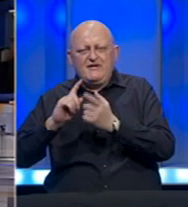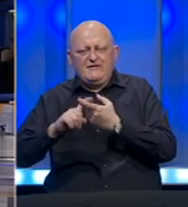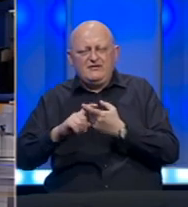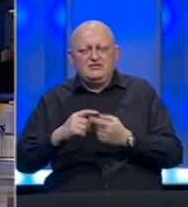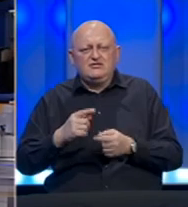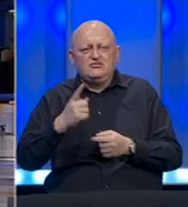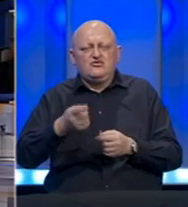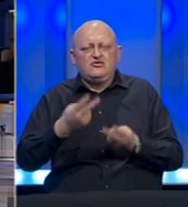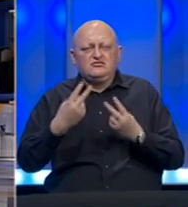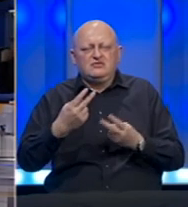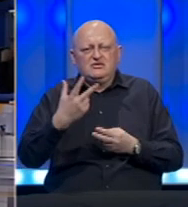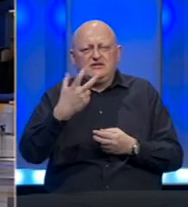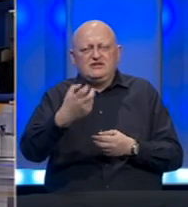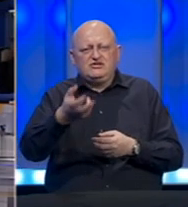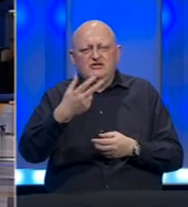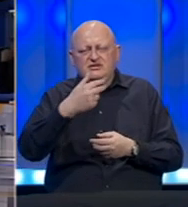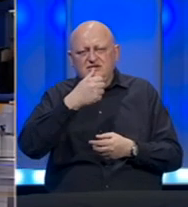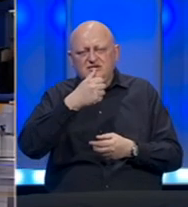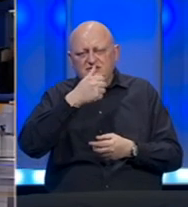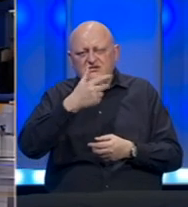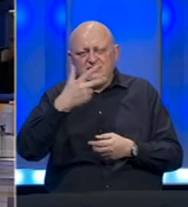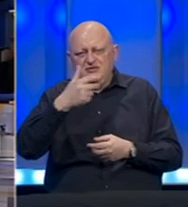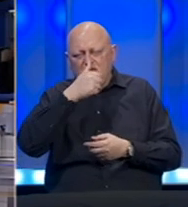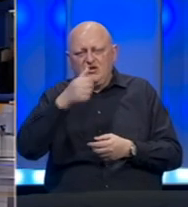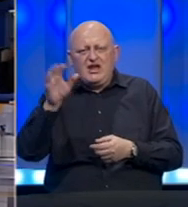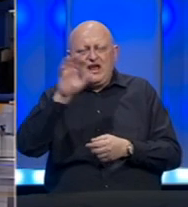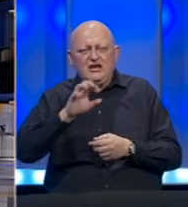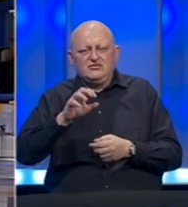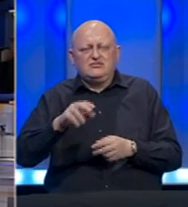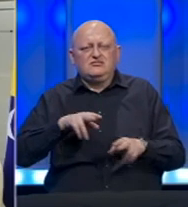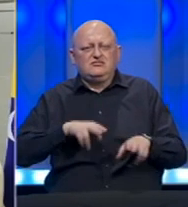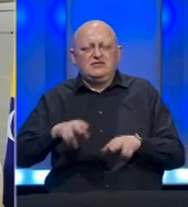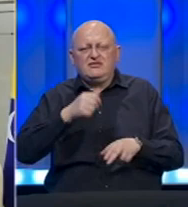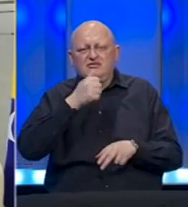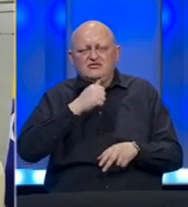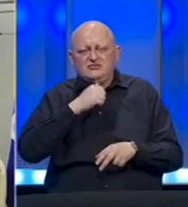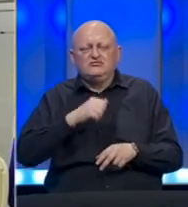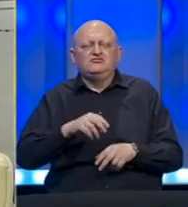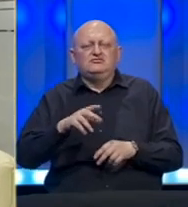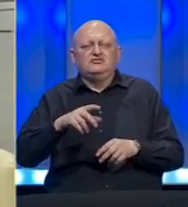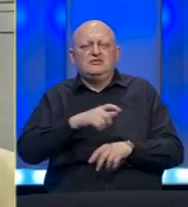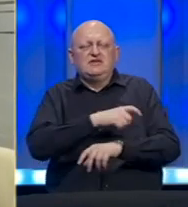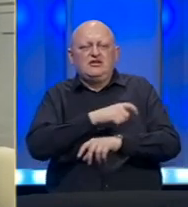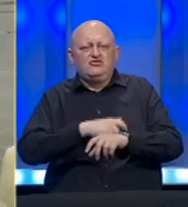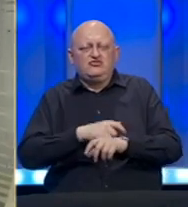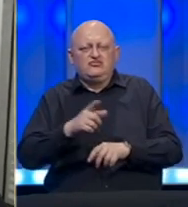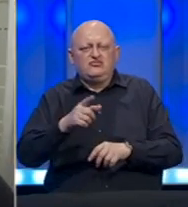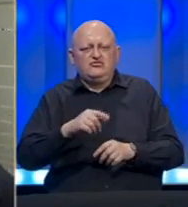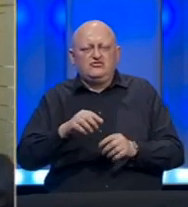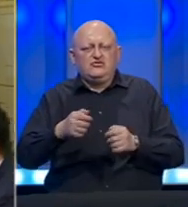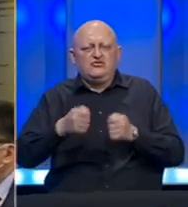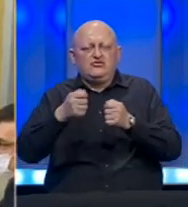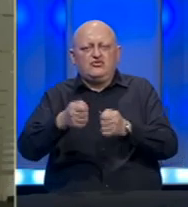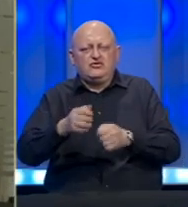fonda u iznosu od oko 333 miliona evra. Ministarstvo financija i trezora zaduženo je da promisornu notu